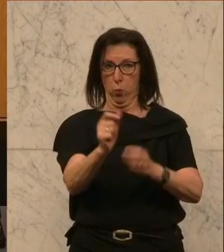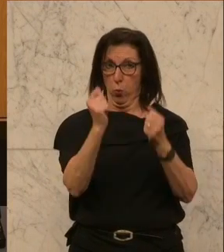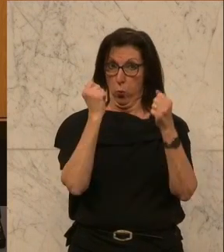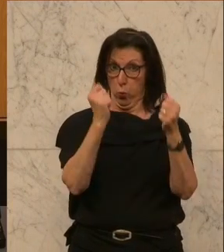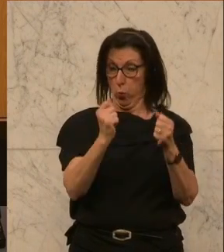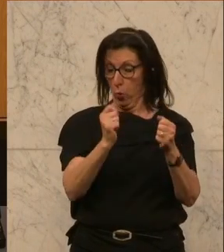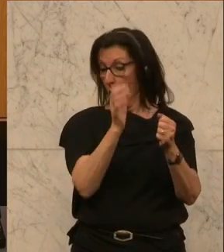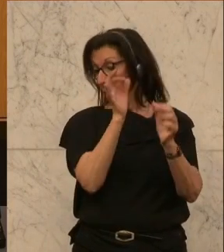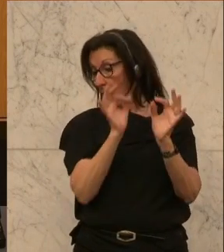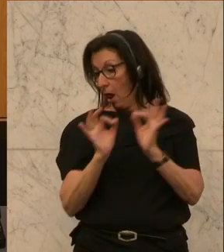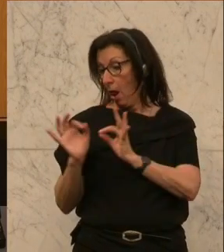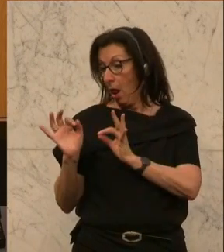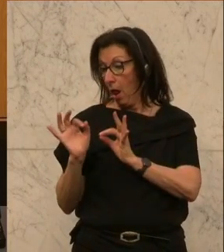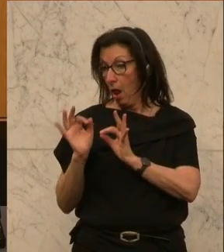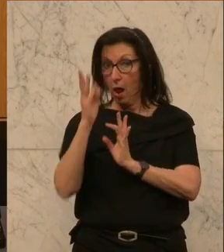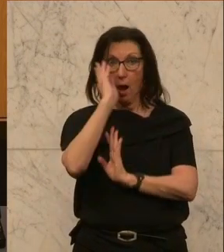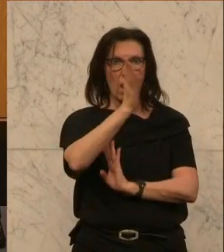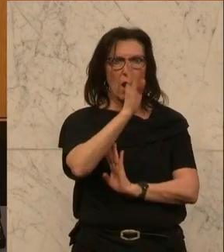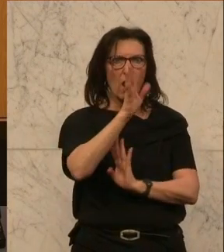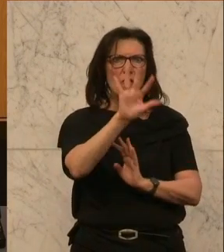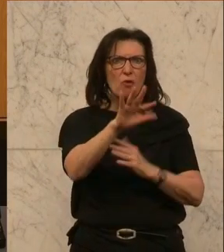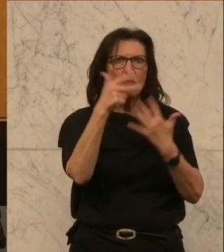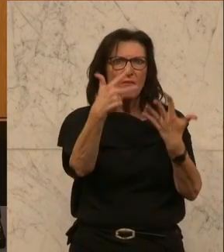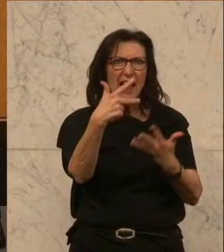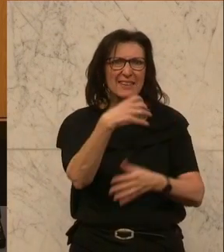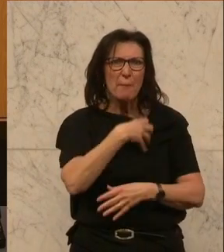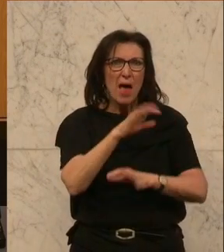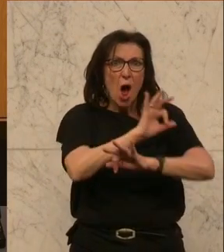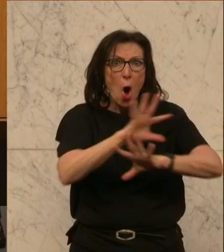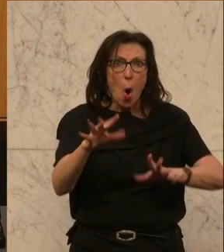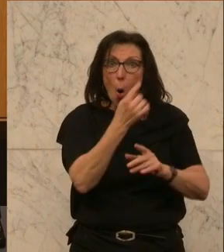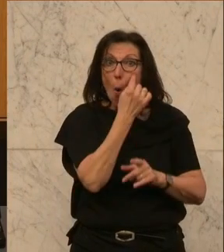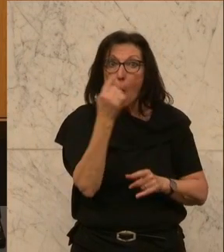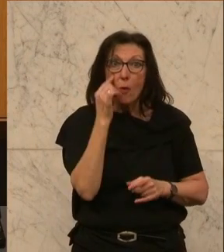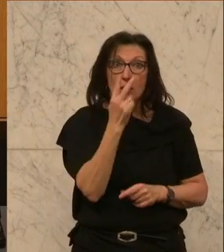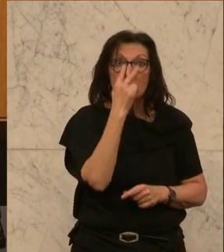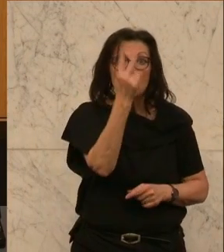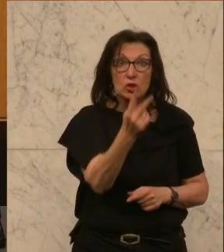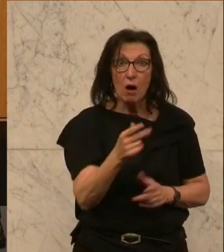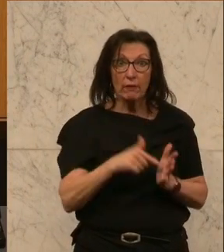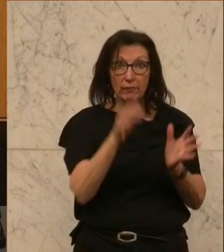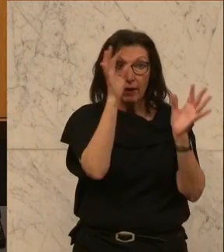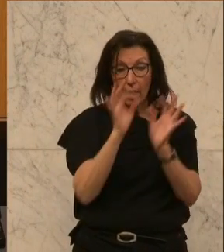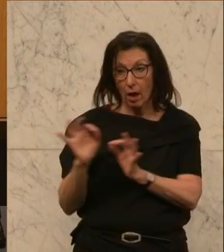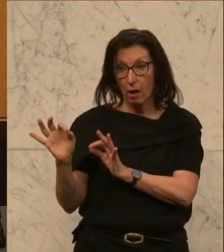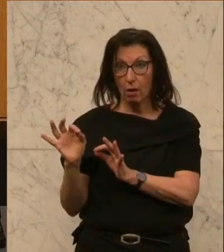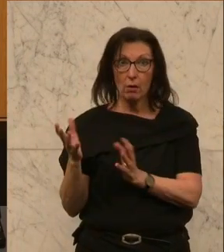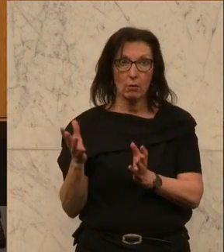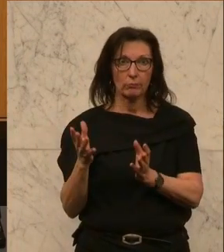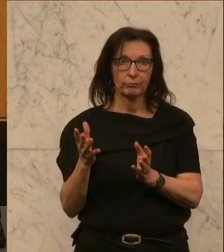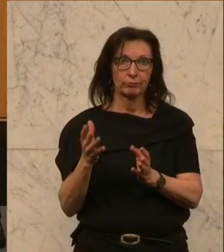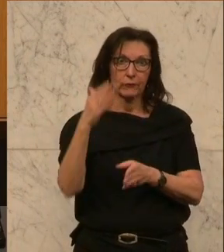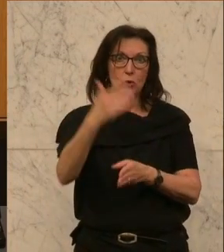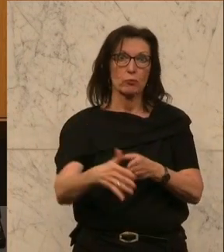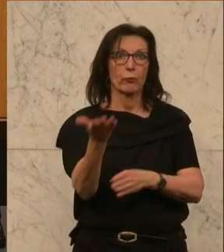85 Meter im reinen Blindflug. Ein Blindflug, der leider auch tödlich enden kann. Und unser